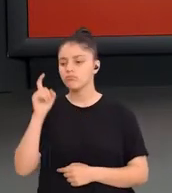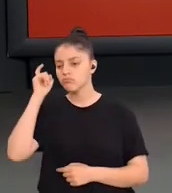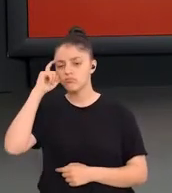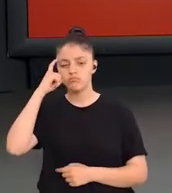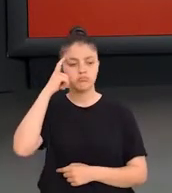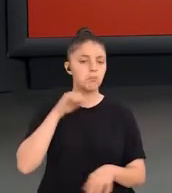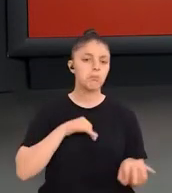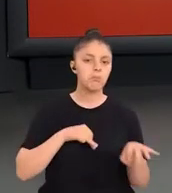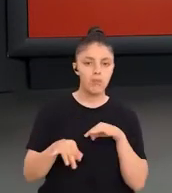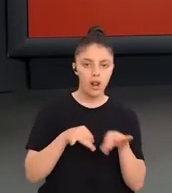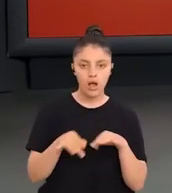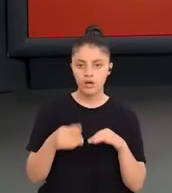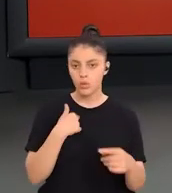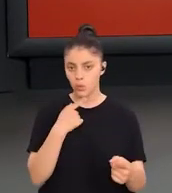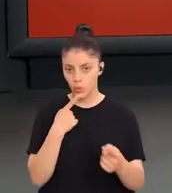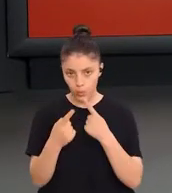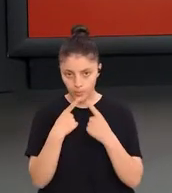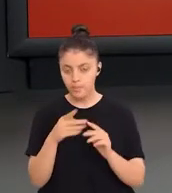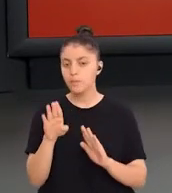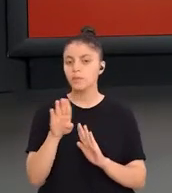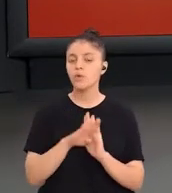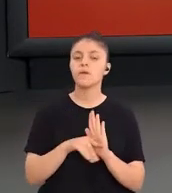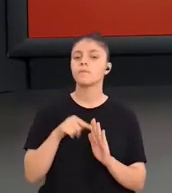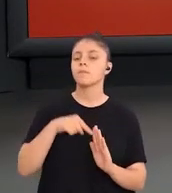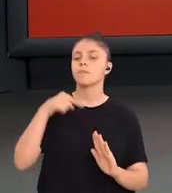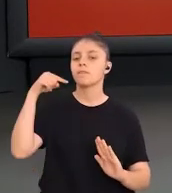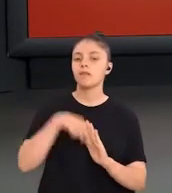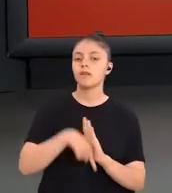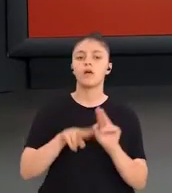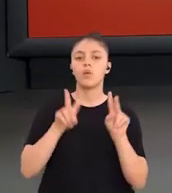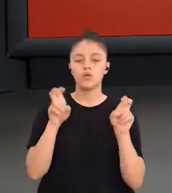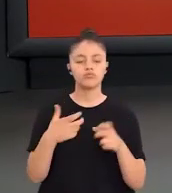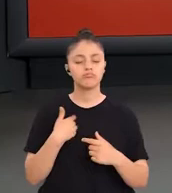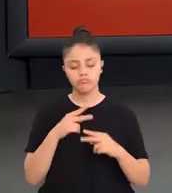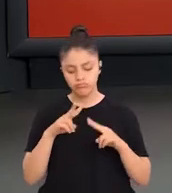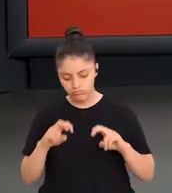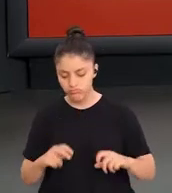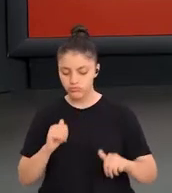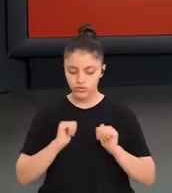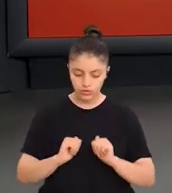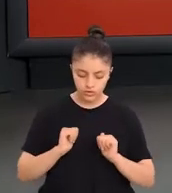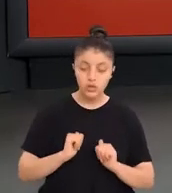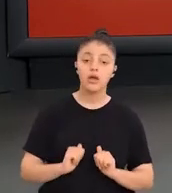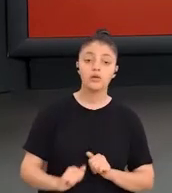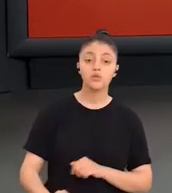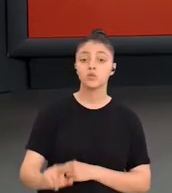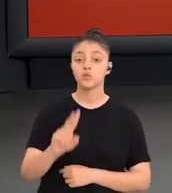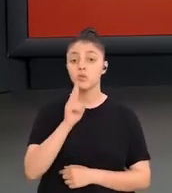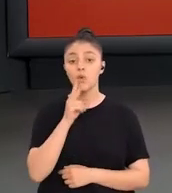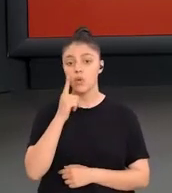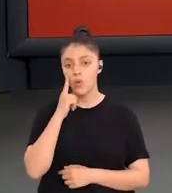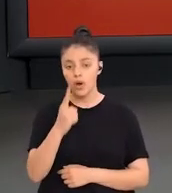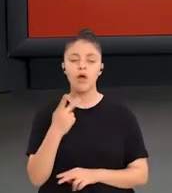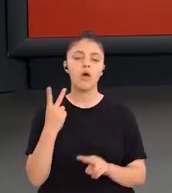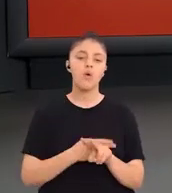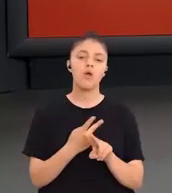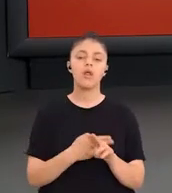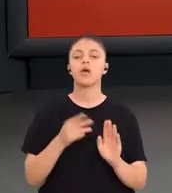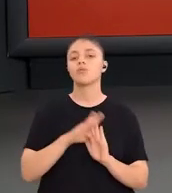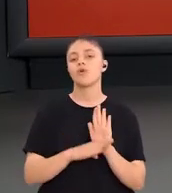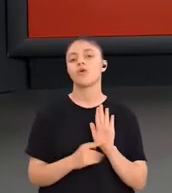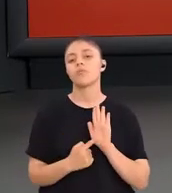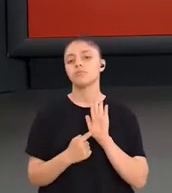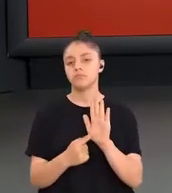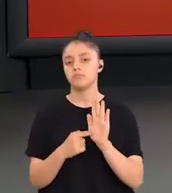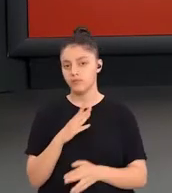öngördükleri planlamaya dayalı olarak programın her bir ögesi üzerinde çalışır ve sonuçta ortaya bir taslak